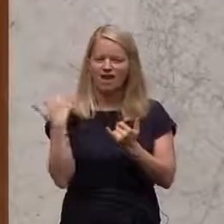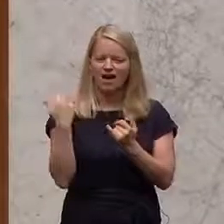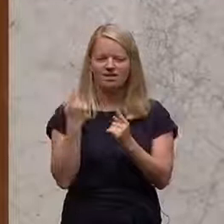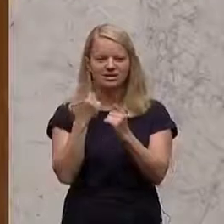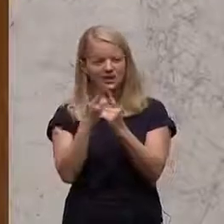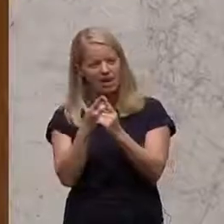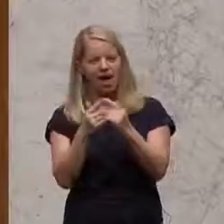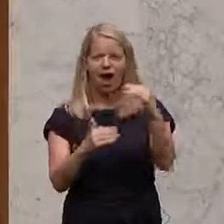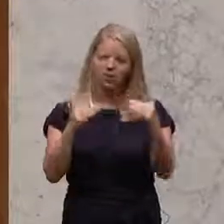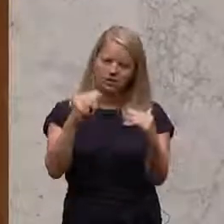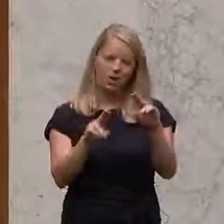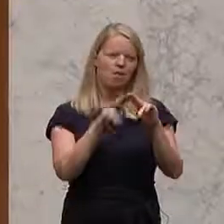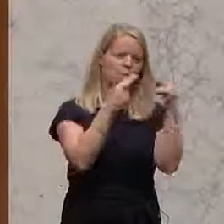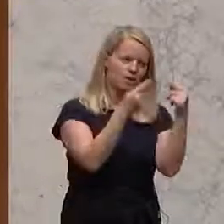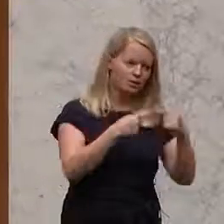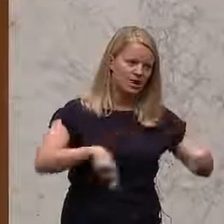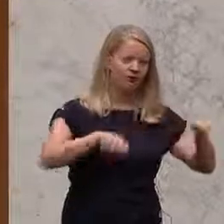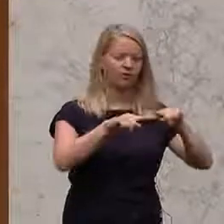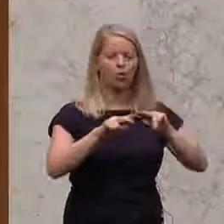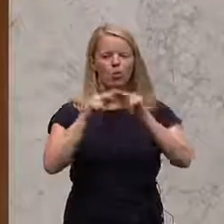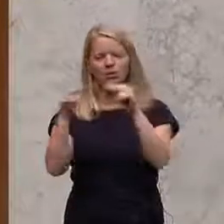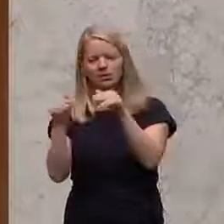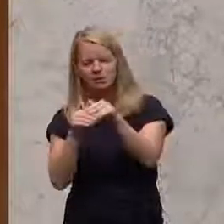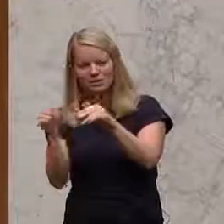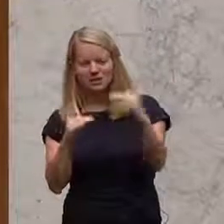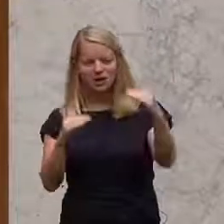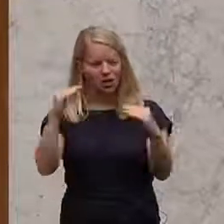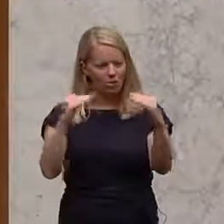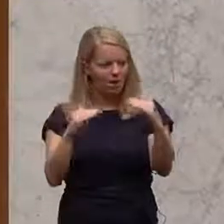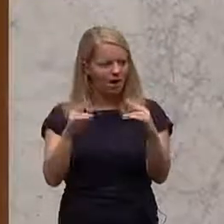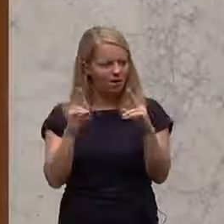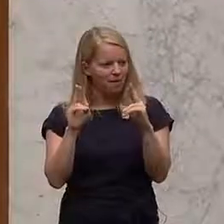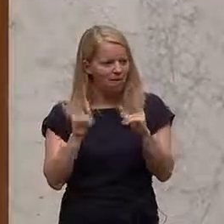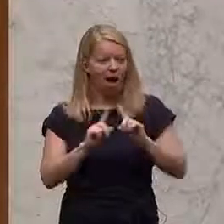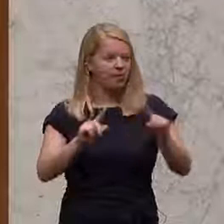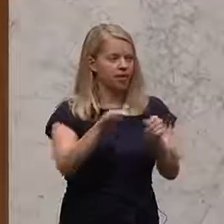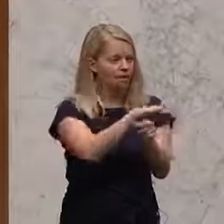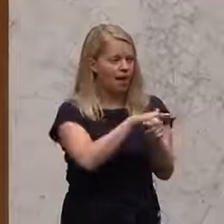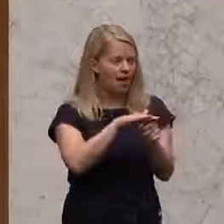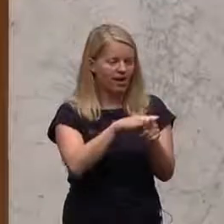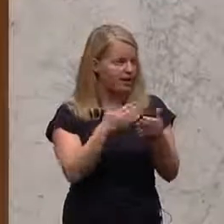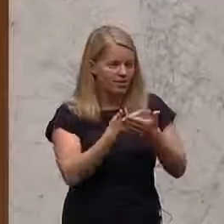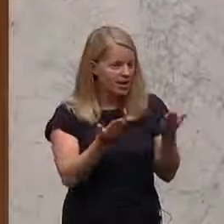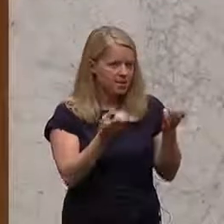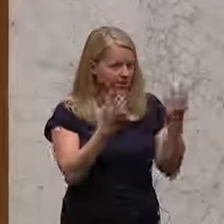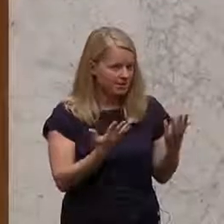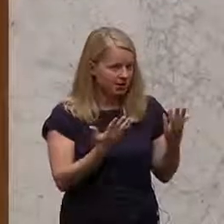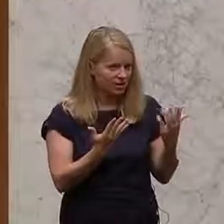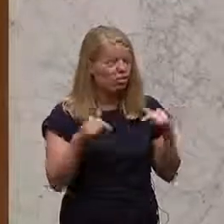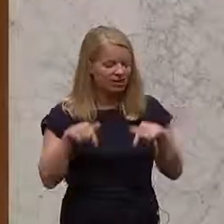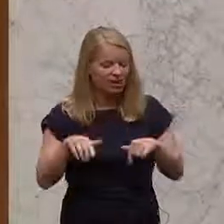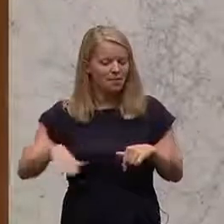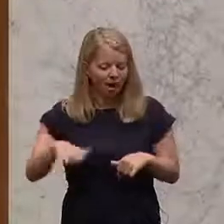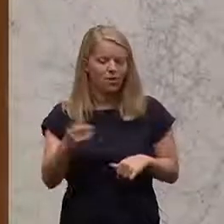und Land und den Bundesministerien, ist eigentlich nie passiert in anderen Bereichen. Es wird auch hier nicht passieren.